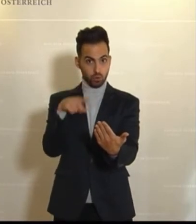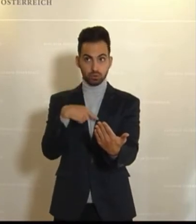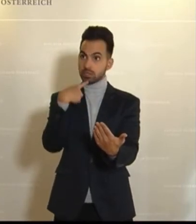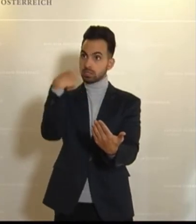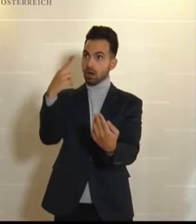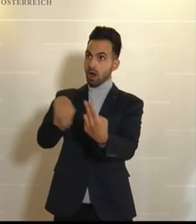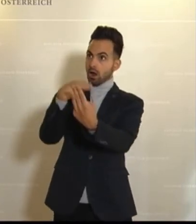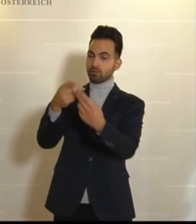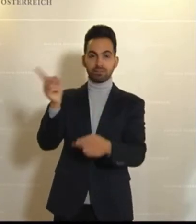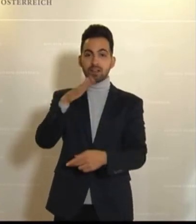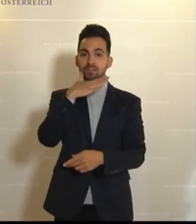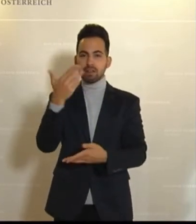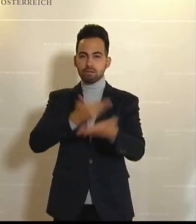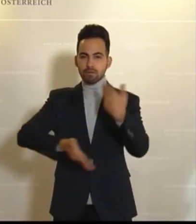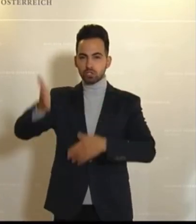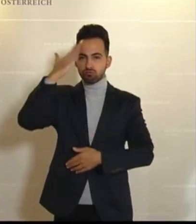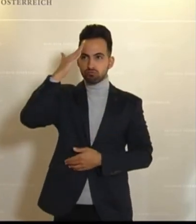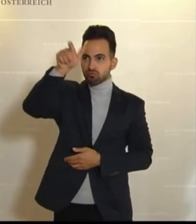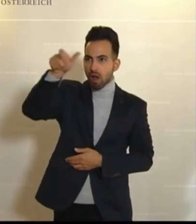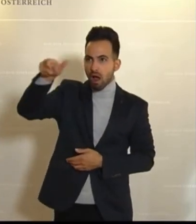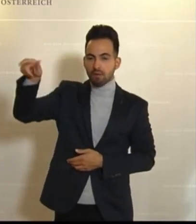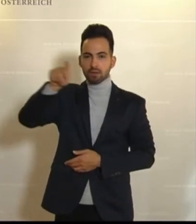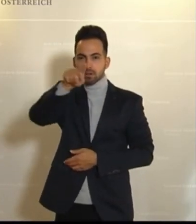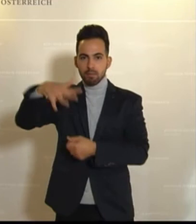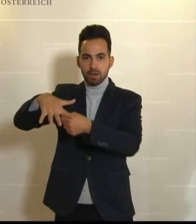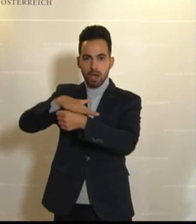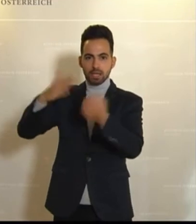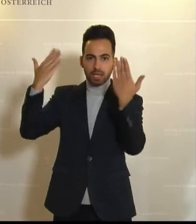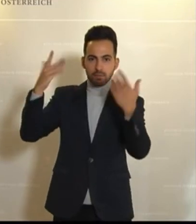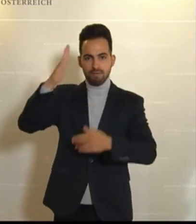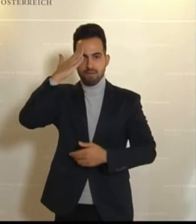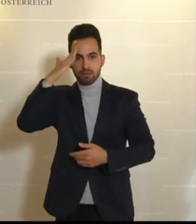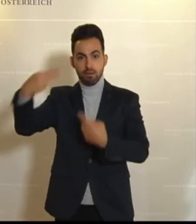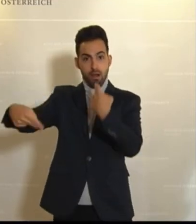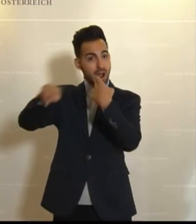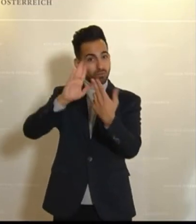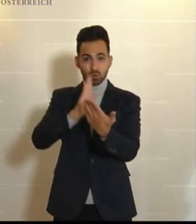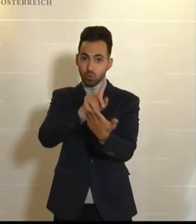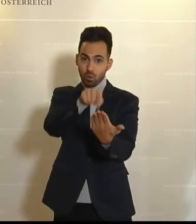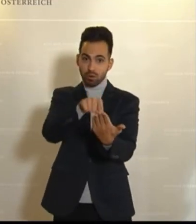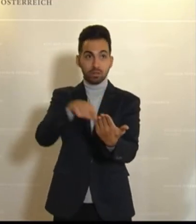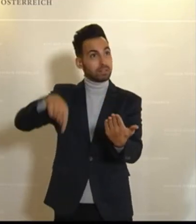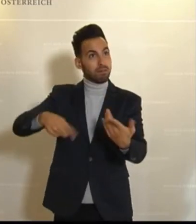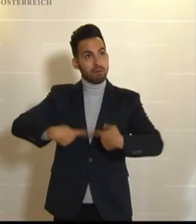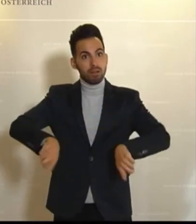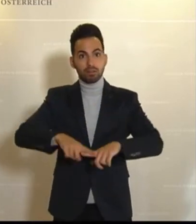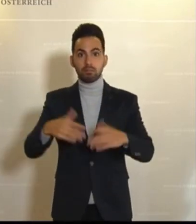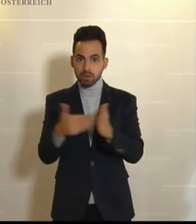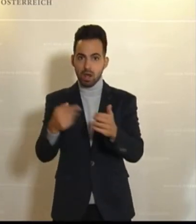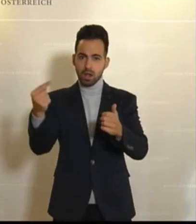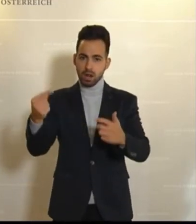viele Ökonomen und Ökonominnen, ganz viele Wissenschaftler im Bereich der Klimaforschung zeigen vor, was es eigentlich in unserem Land bräuchte.